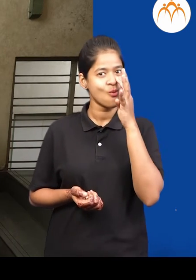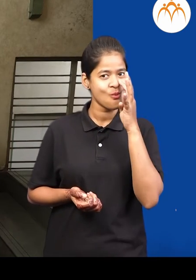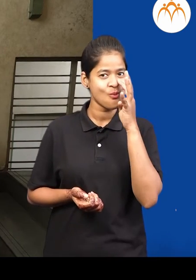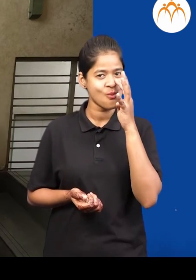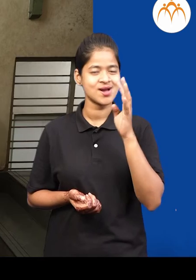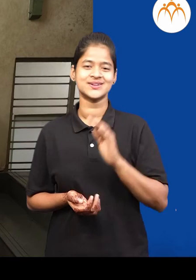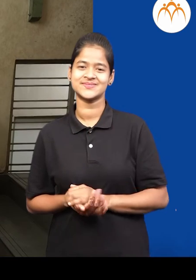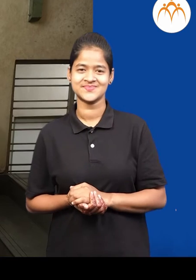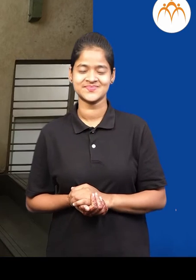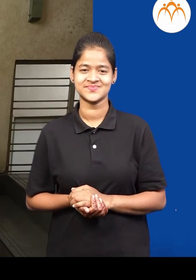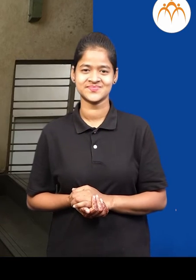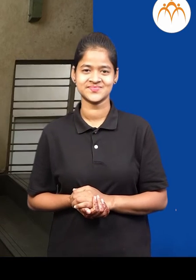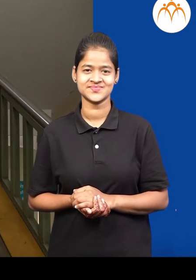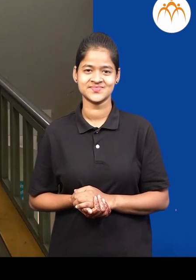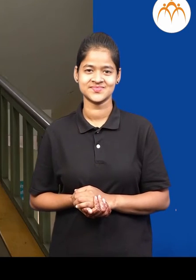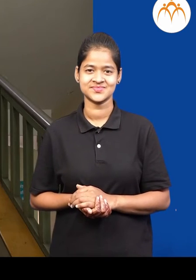आठ, नु